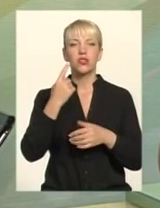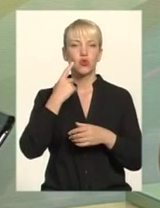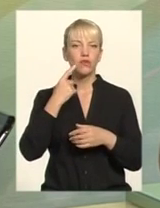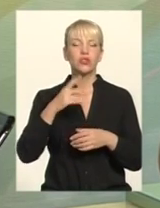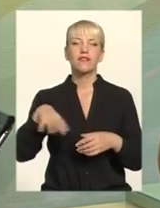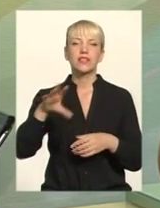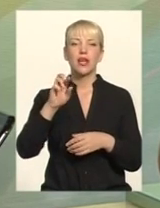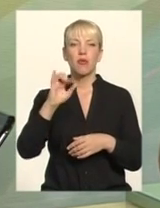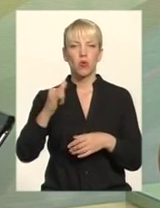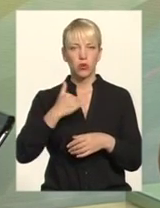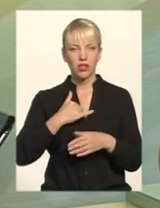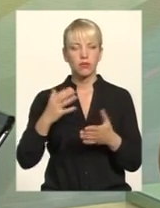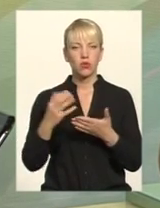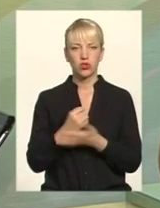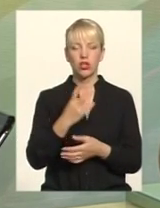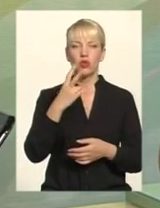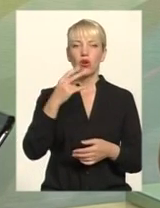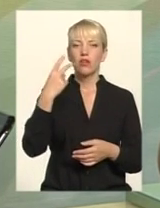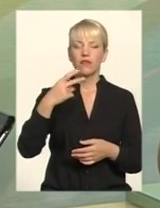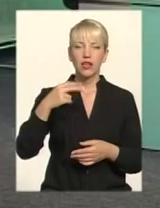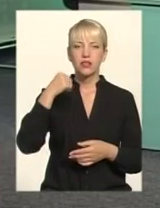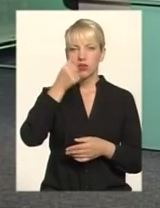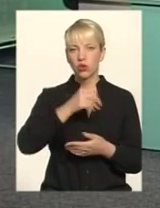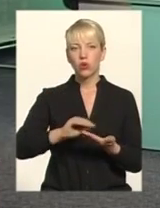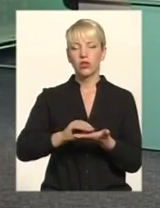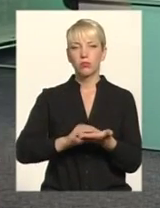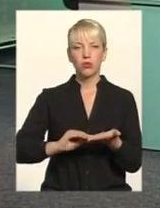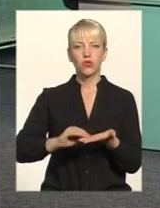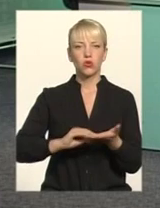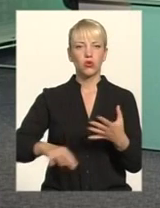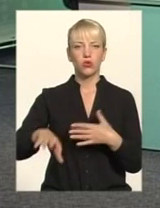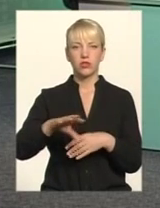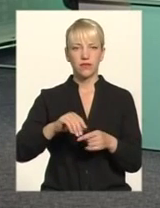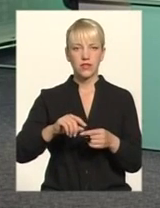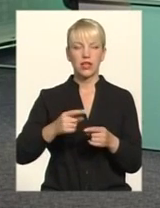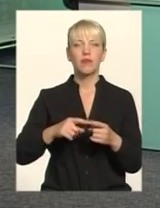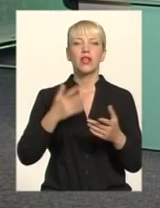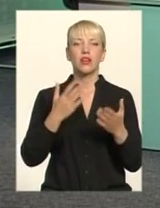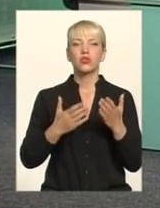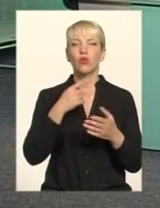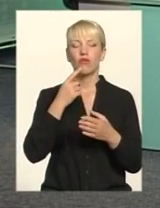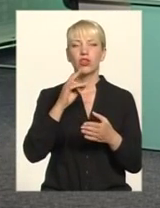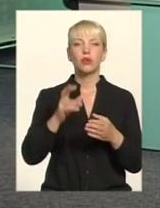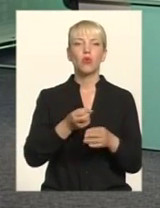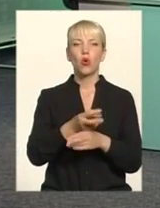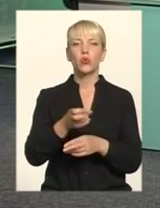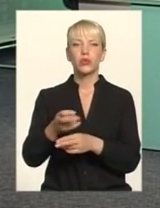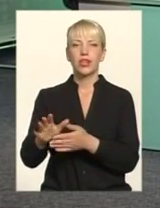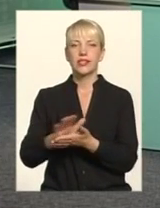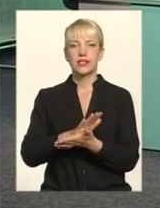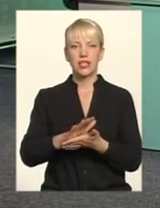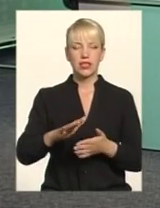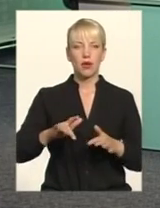років ми вертаємося до того самого і все ходимо по кругу Тому, коли ми говоримо сьогодні про ілюстраційні процеси, які відбуваються в державі